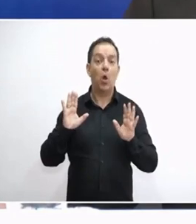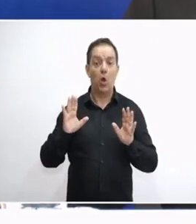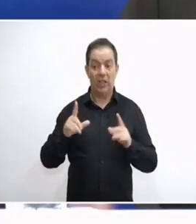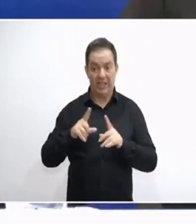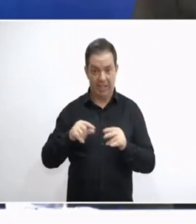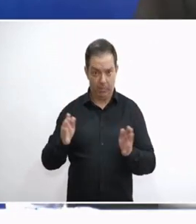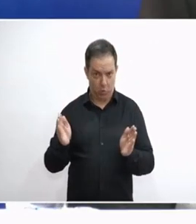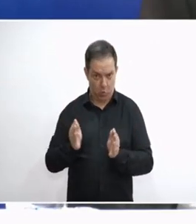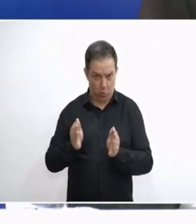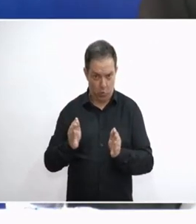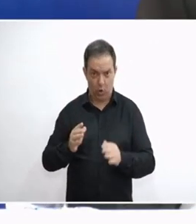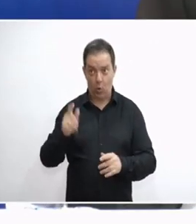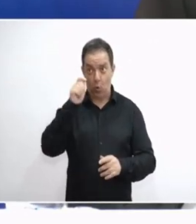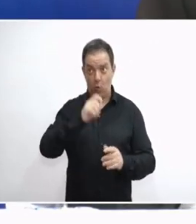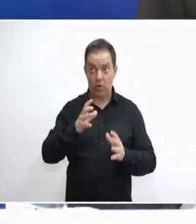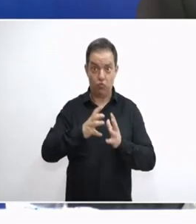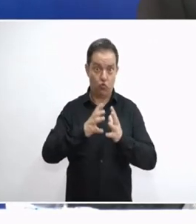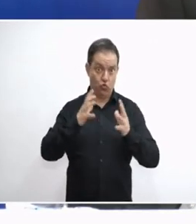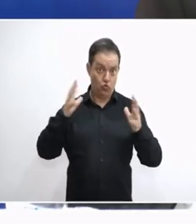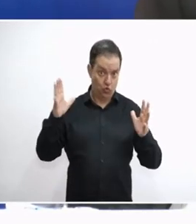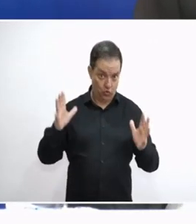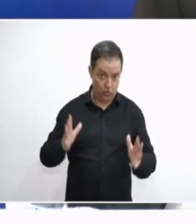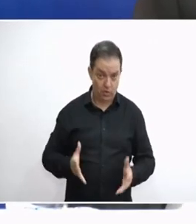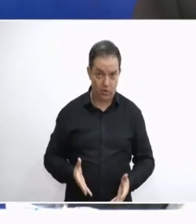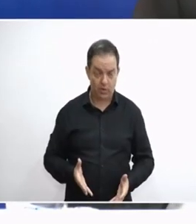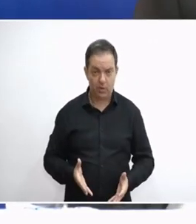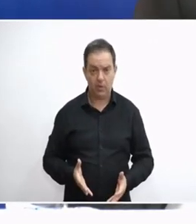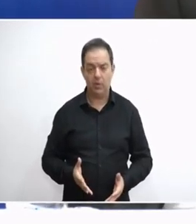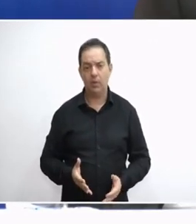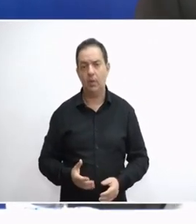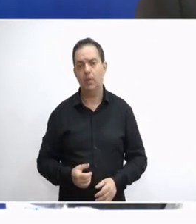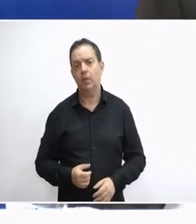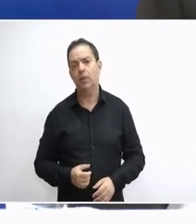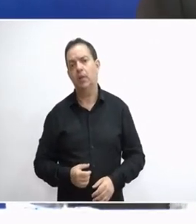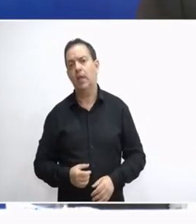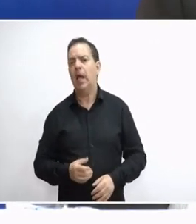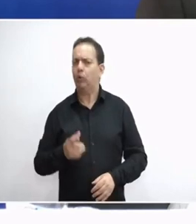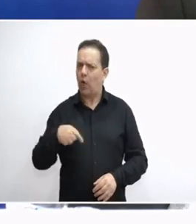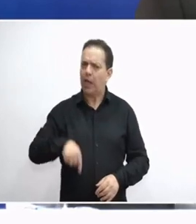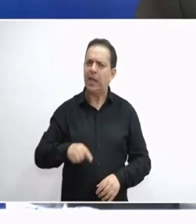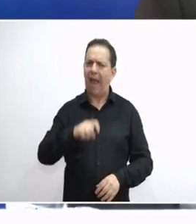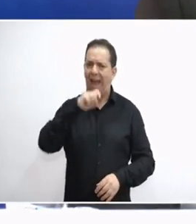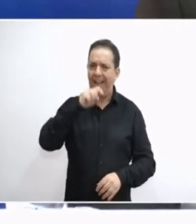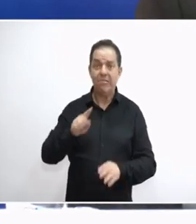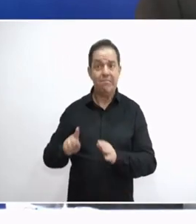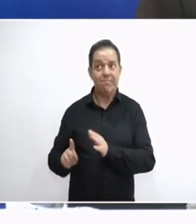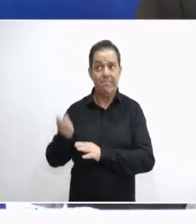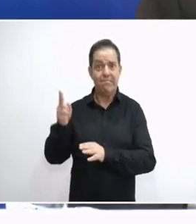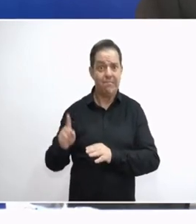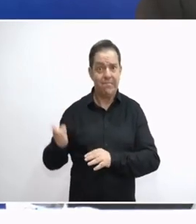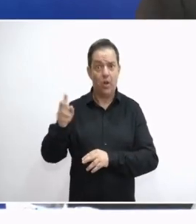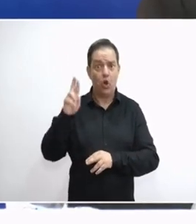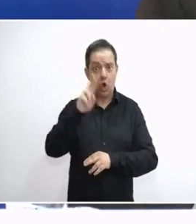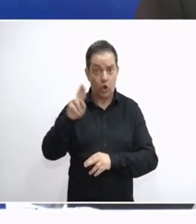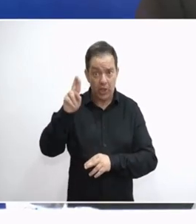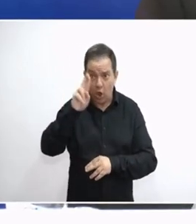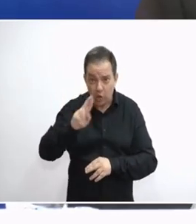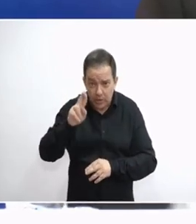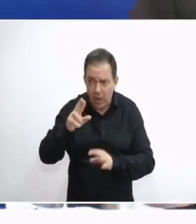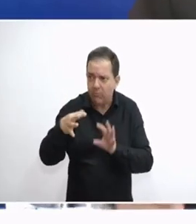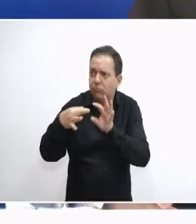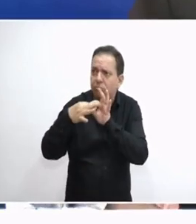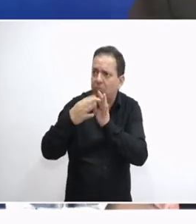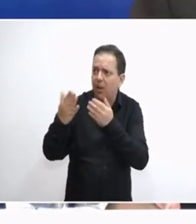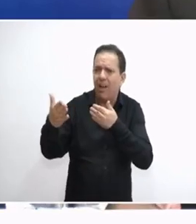μεγάλη η Κύπρος. Απ' την άλλη, όμως, βλέπουμε πώς κινείστε εναντίον της Ρωσίας, που είναι ένας βασικός γείτονας της